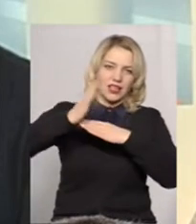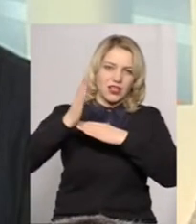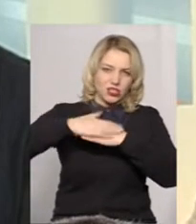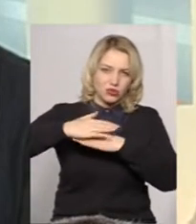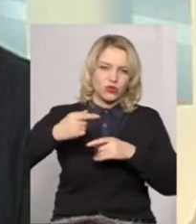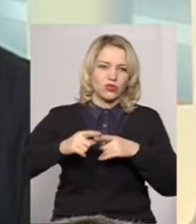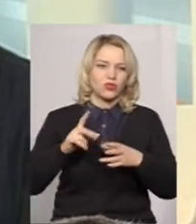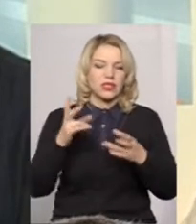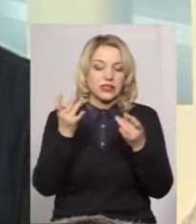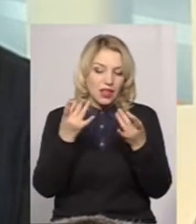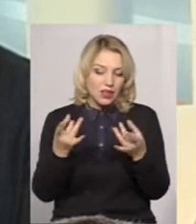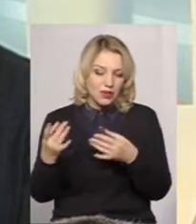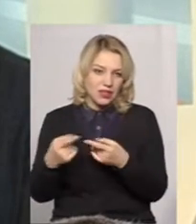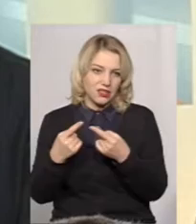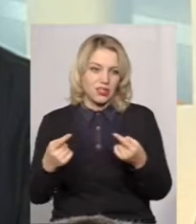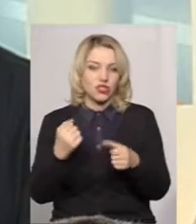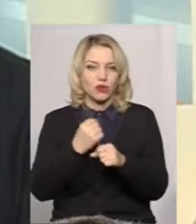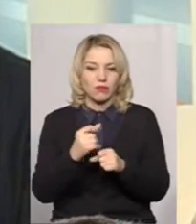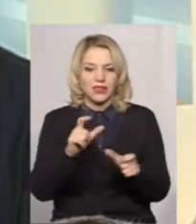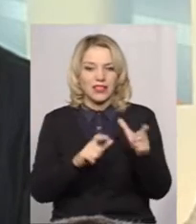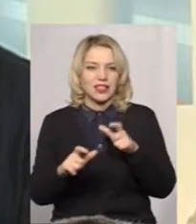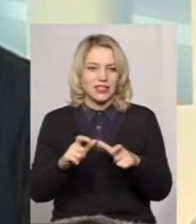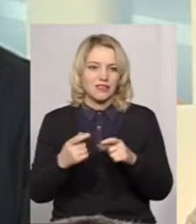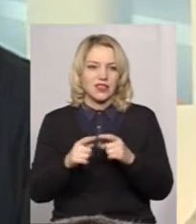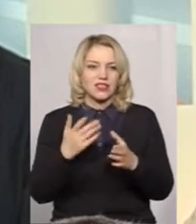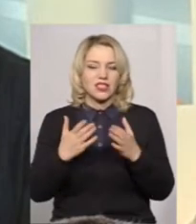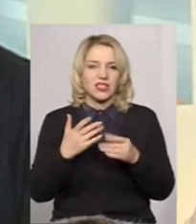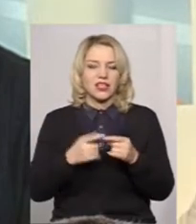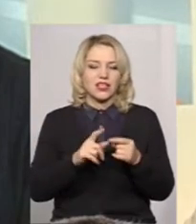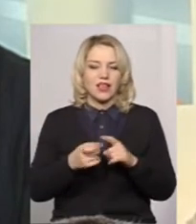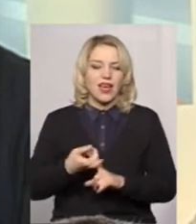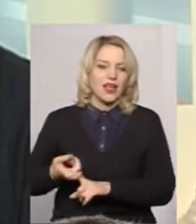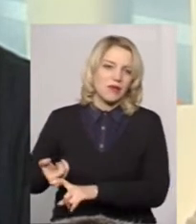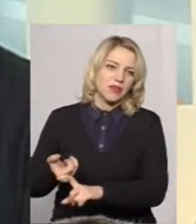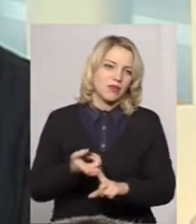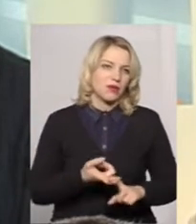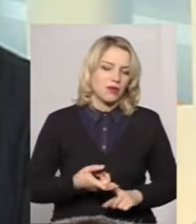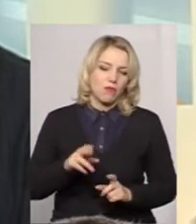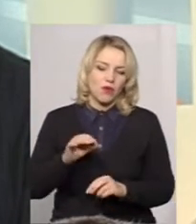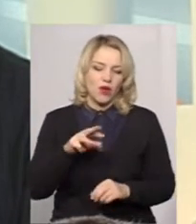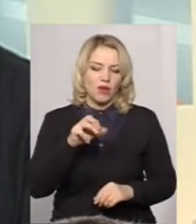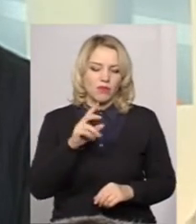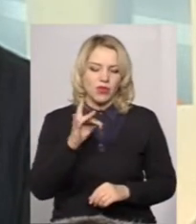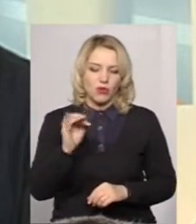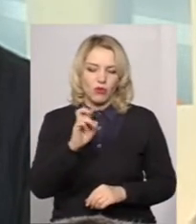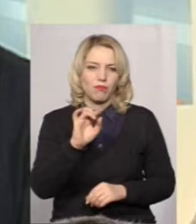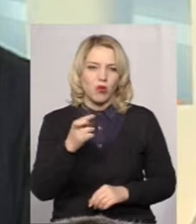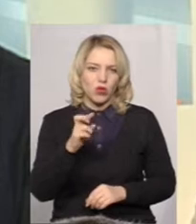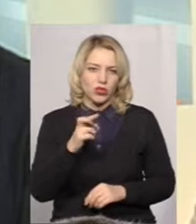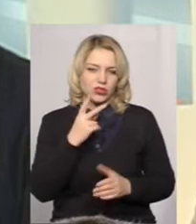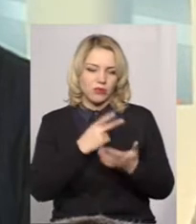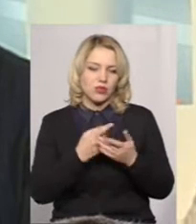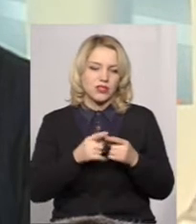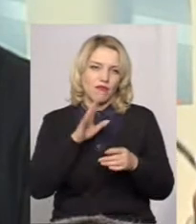елементарні речі, і зробити дезінфекцію. І хоча б з епідемічною, чи, як кажуть в народі, по мікробіологічних показниках, ця вода буде